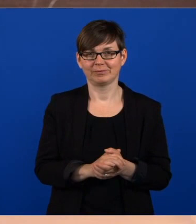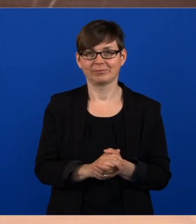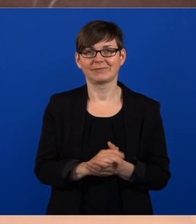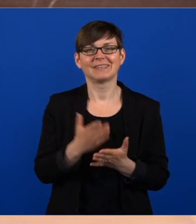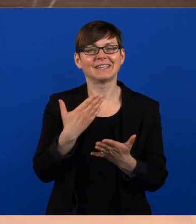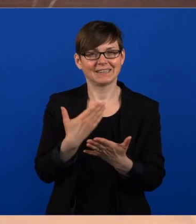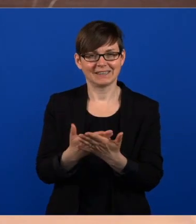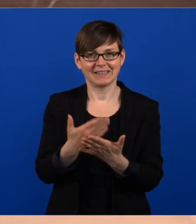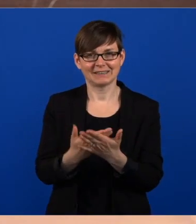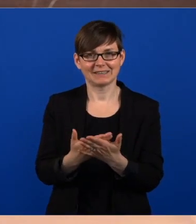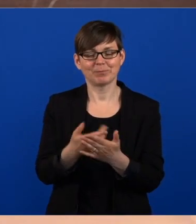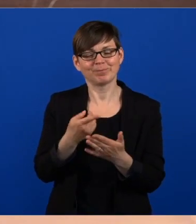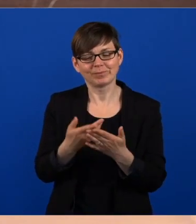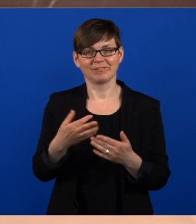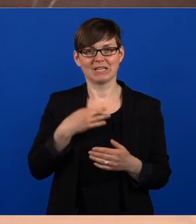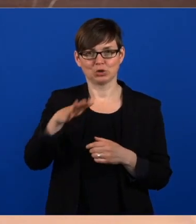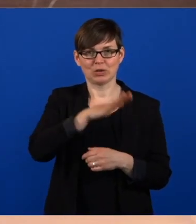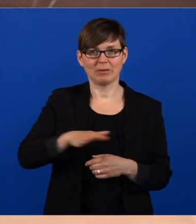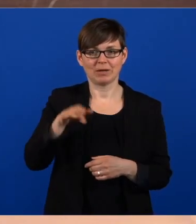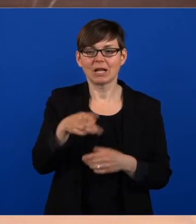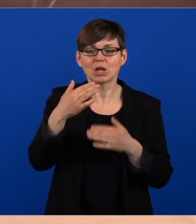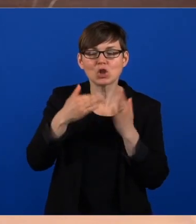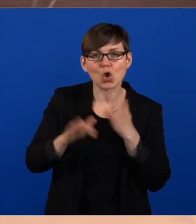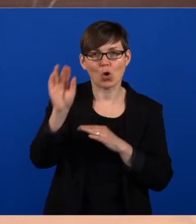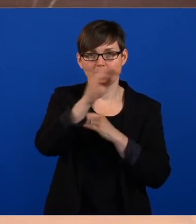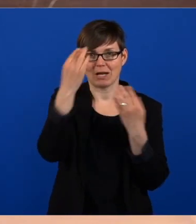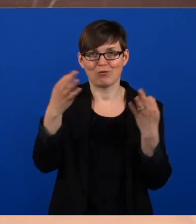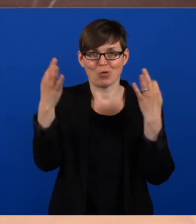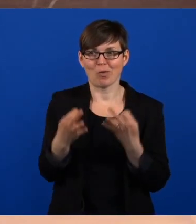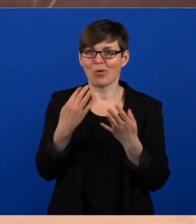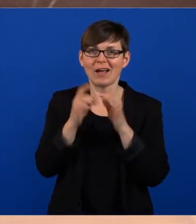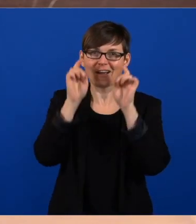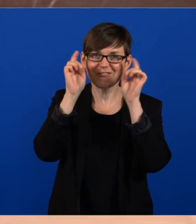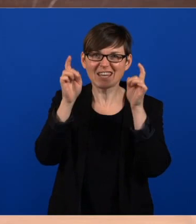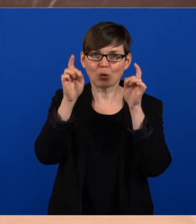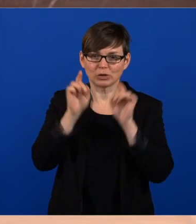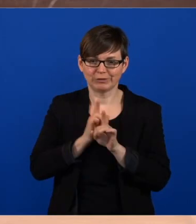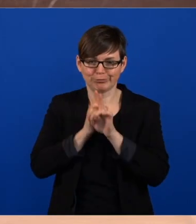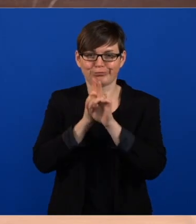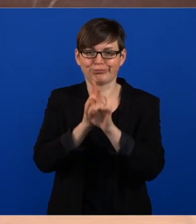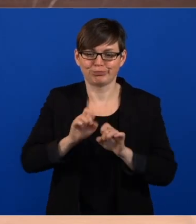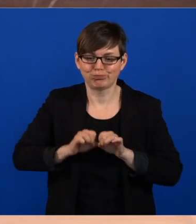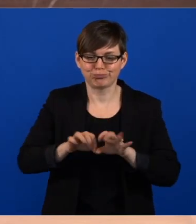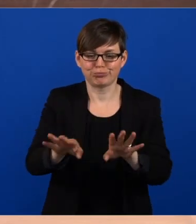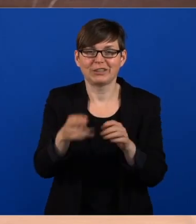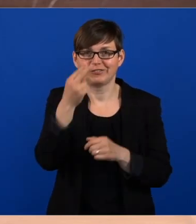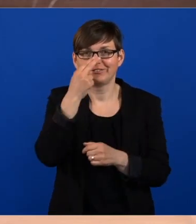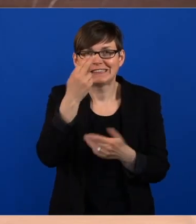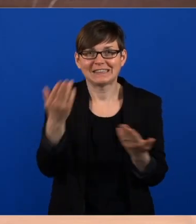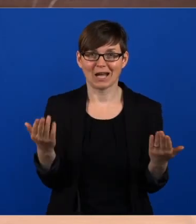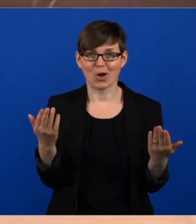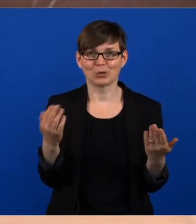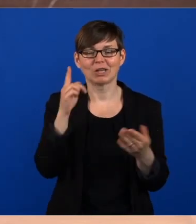noch mehr Informationen benötigen über die Frage, wie sich das Virus auswirkt und wie es mit den